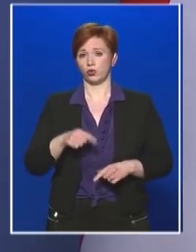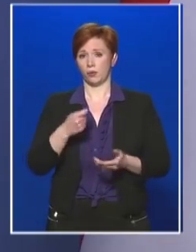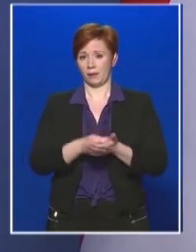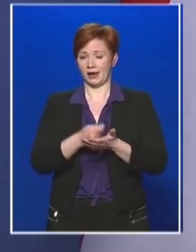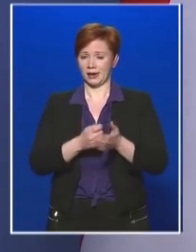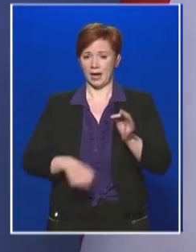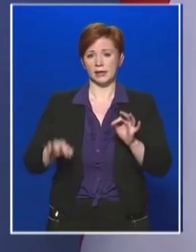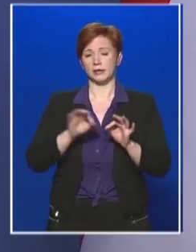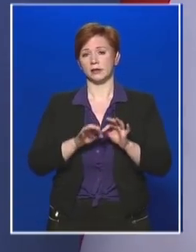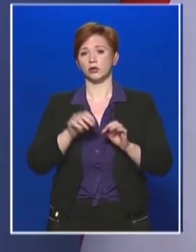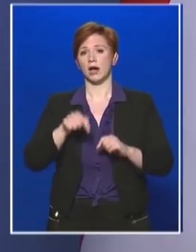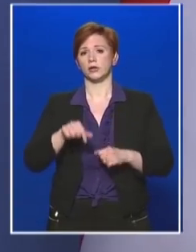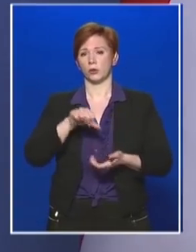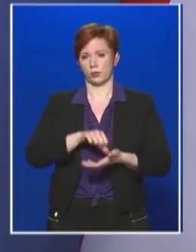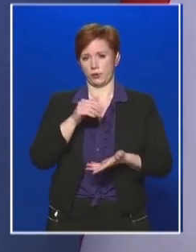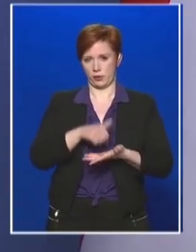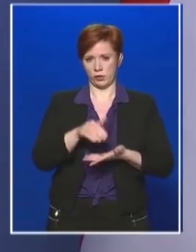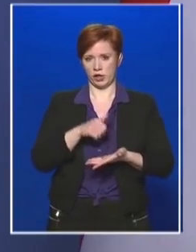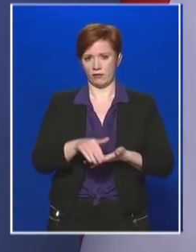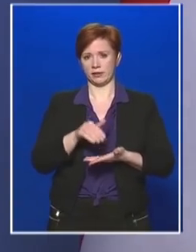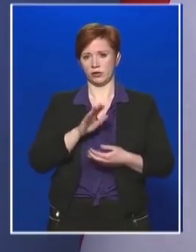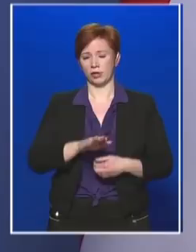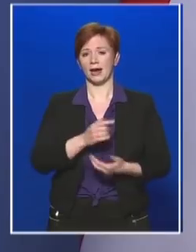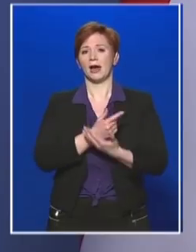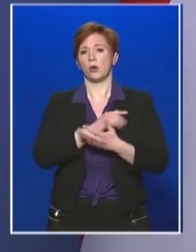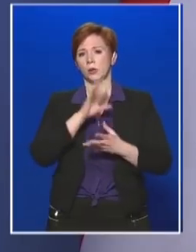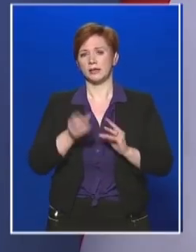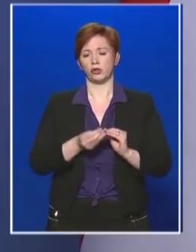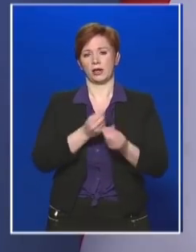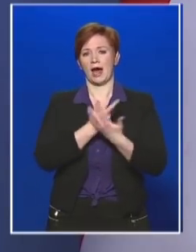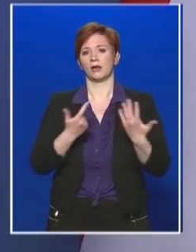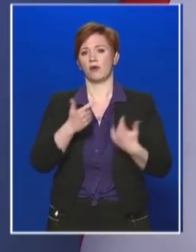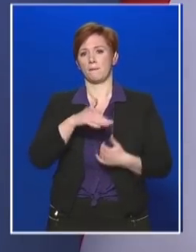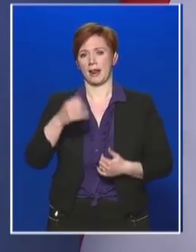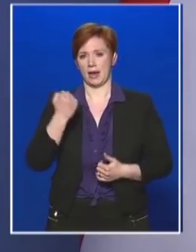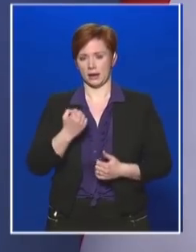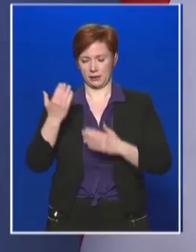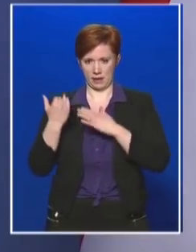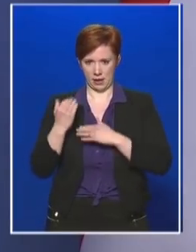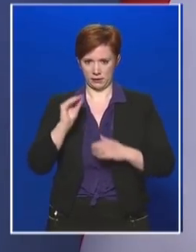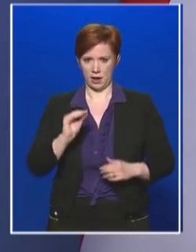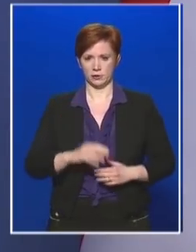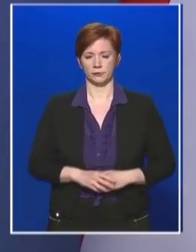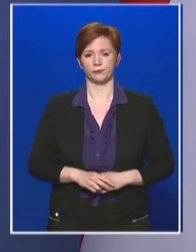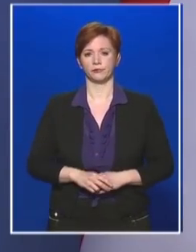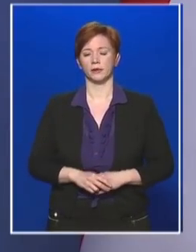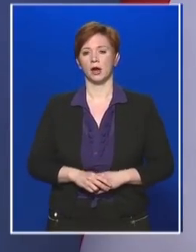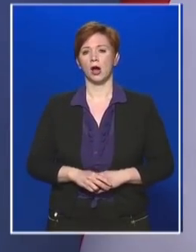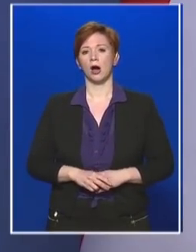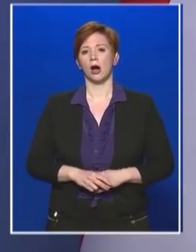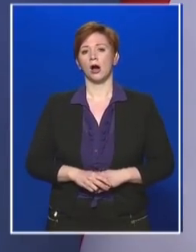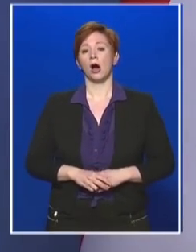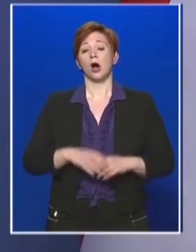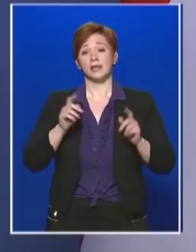bérkiegészítés, ez a központi költségvetésnek 70 milliárd forint terhet jelent. Az eldöntött, illetve már